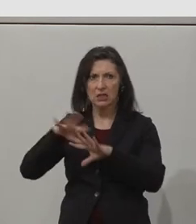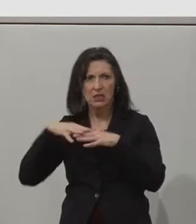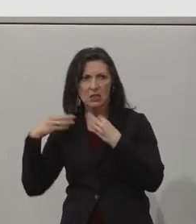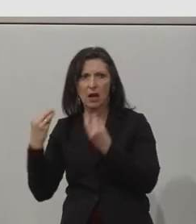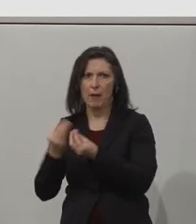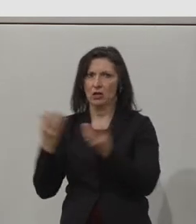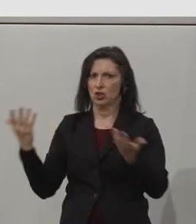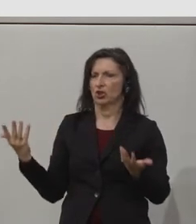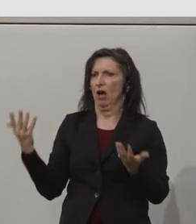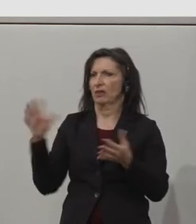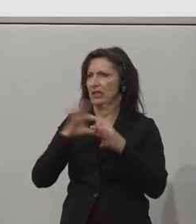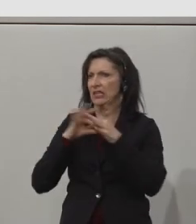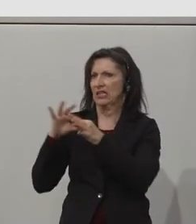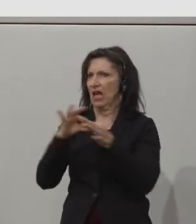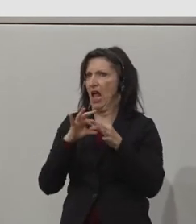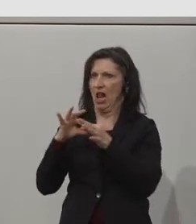Next slide, please.